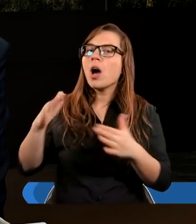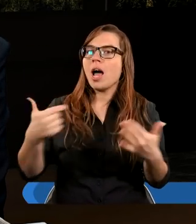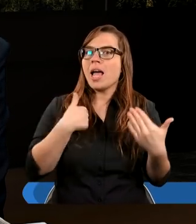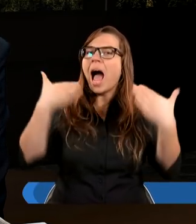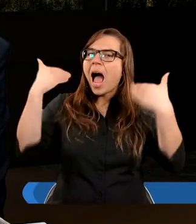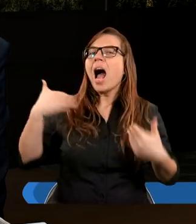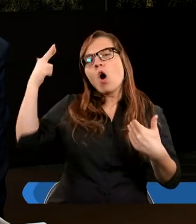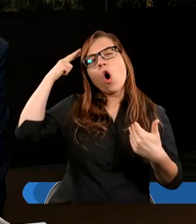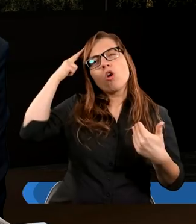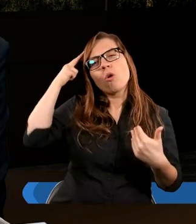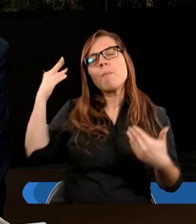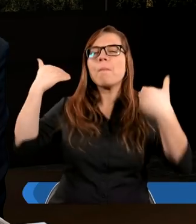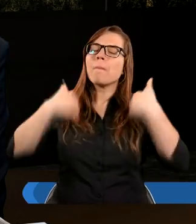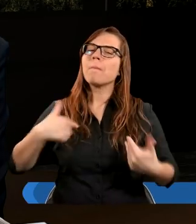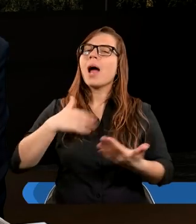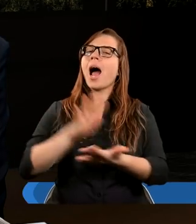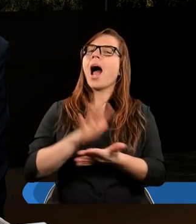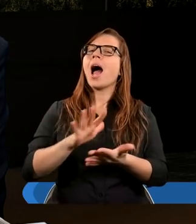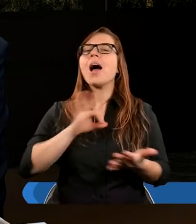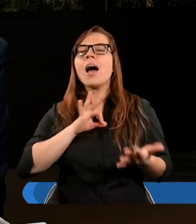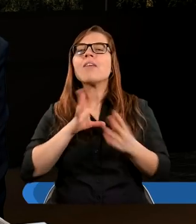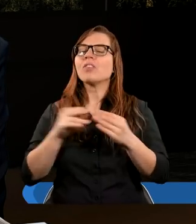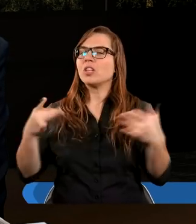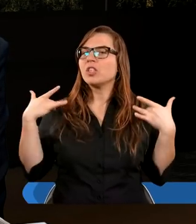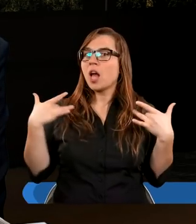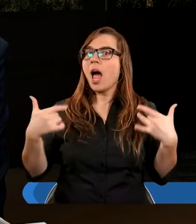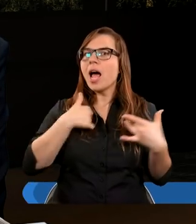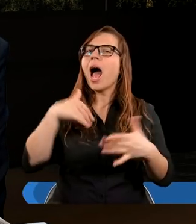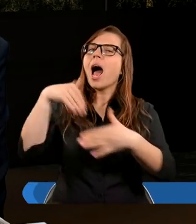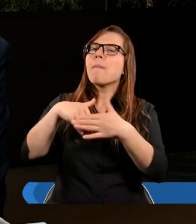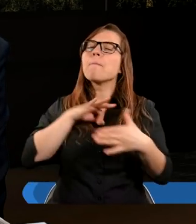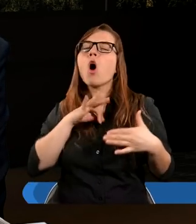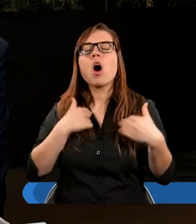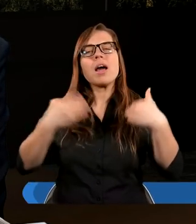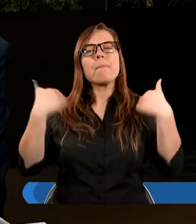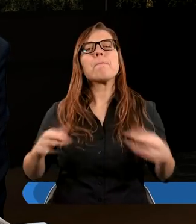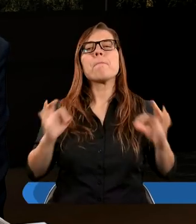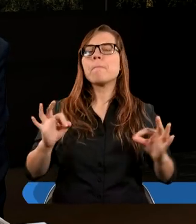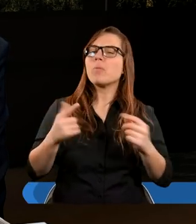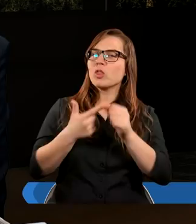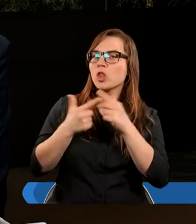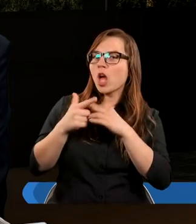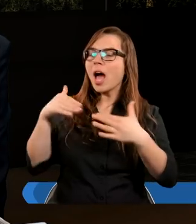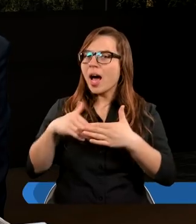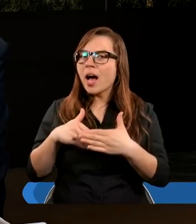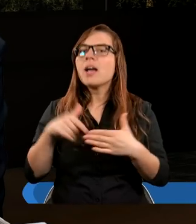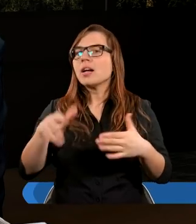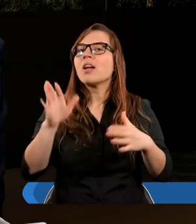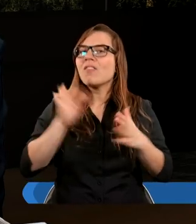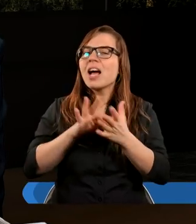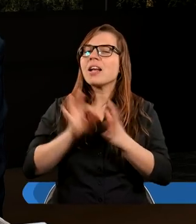kim ja jestem, to wtedy będę się zachowywał tak, a nie inaczej, to wtedy będę właśnie w tej wspólnocie